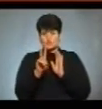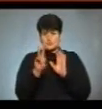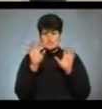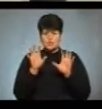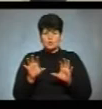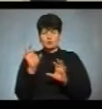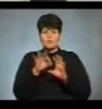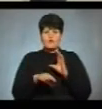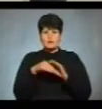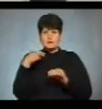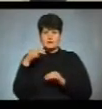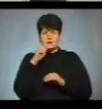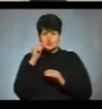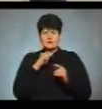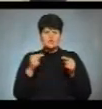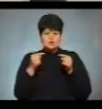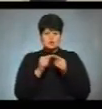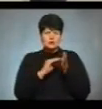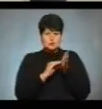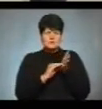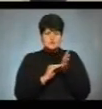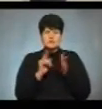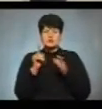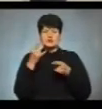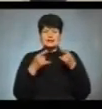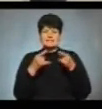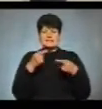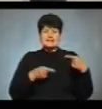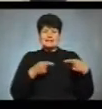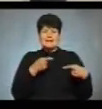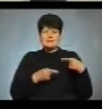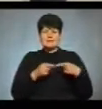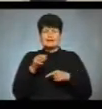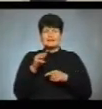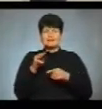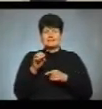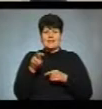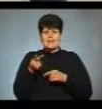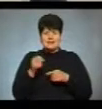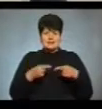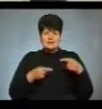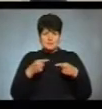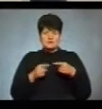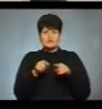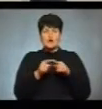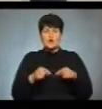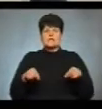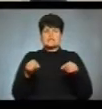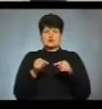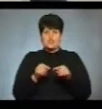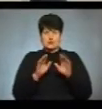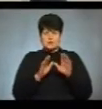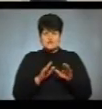вибори президента України чітко зазначено, що телевізійні дебати або так звані теледебати, вони організовуються